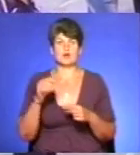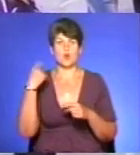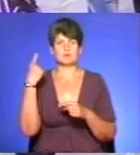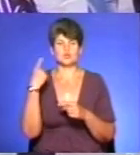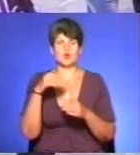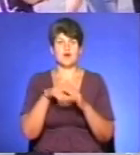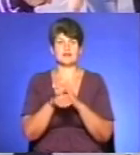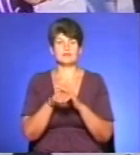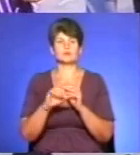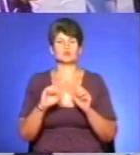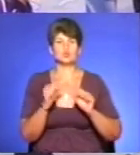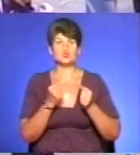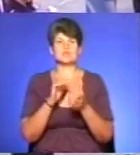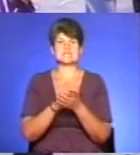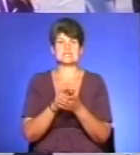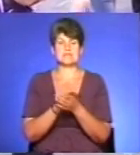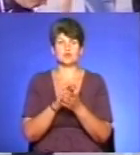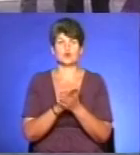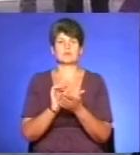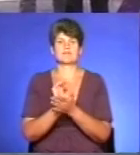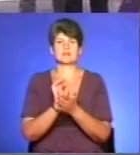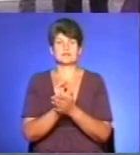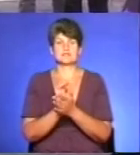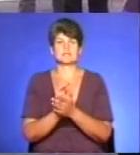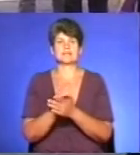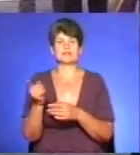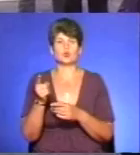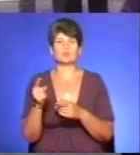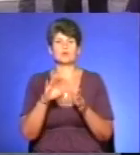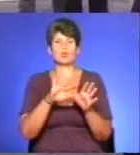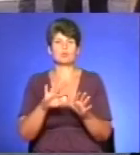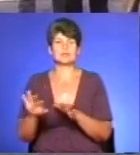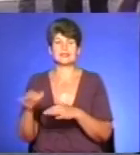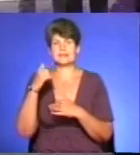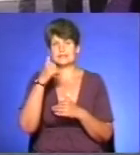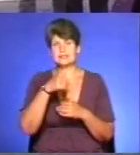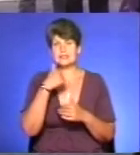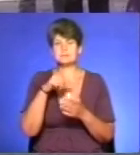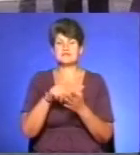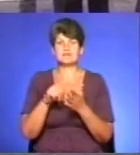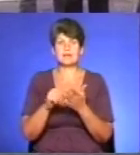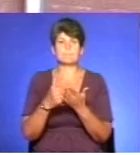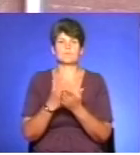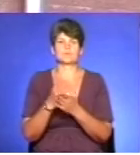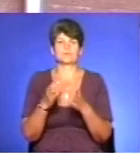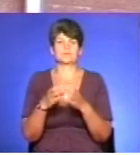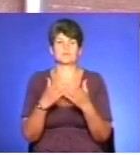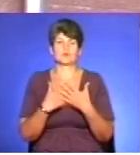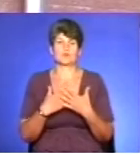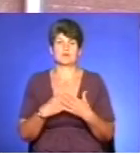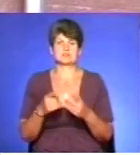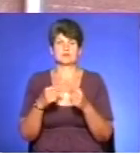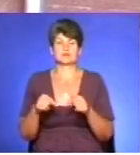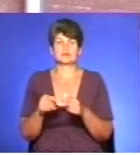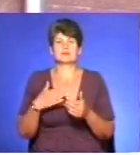архіву. Друзі та знайомі – видавці її книги «Тернопіль у плинні літ» та представники патріотичних громадських організацій. Так наше